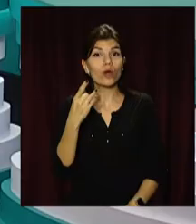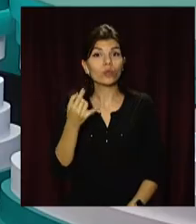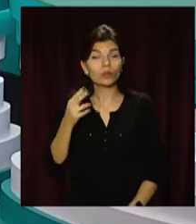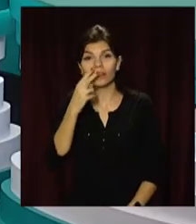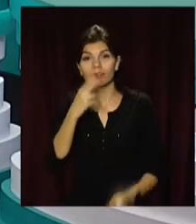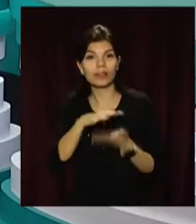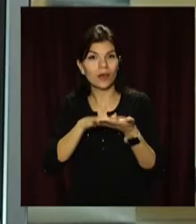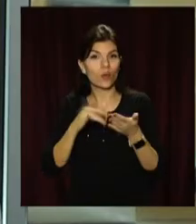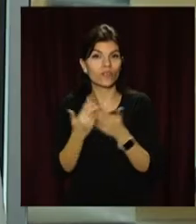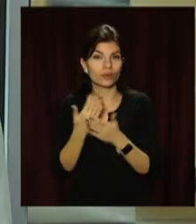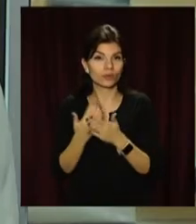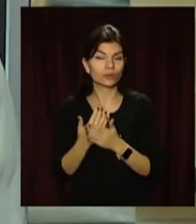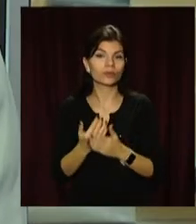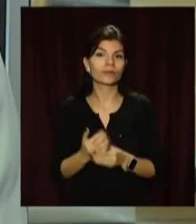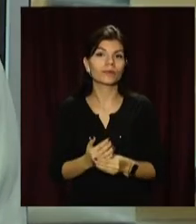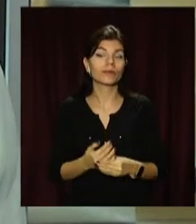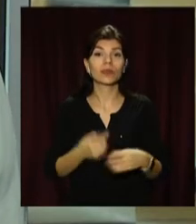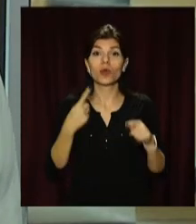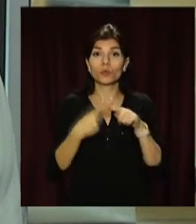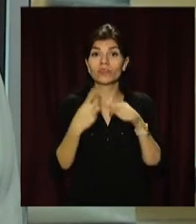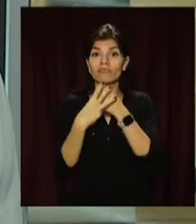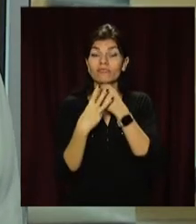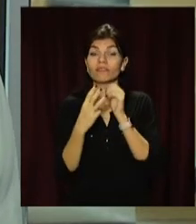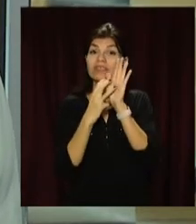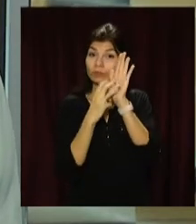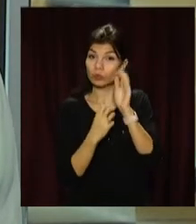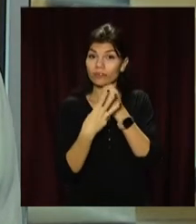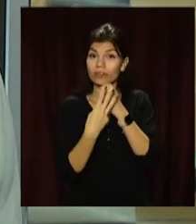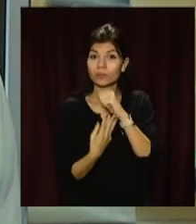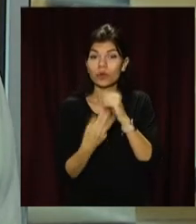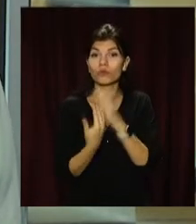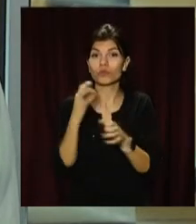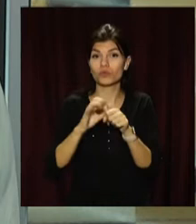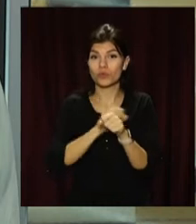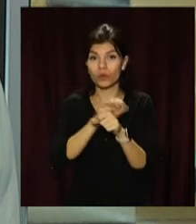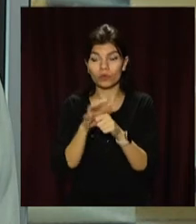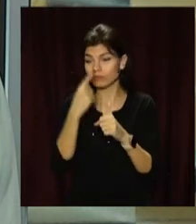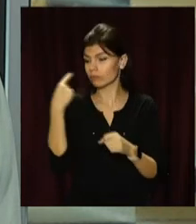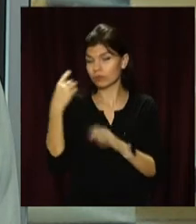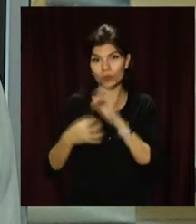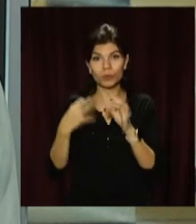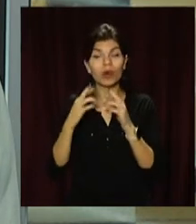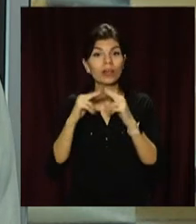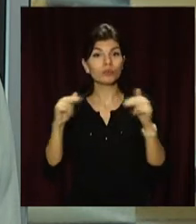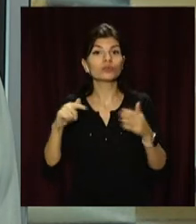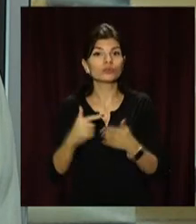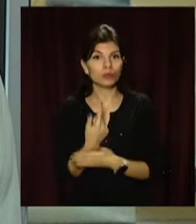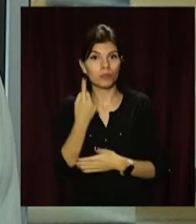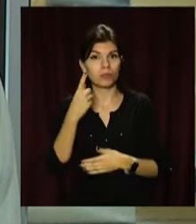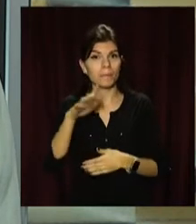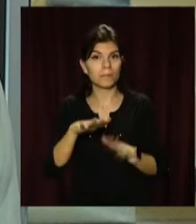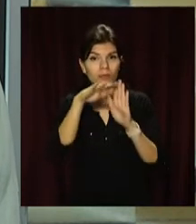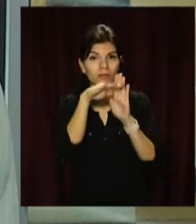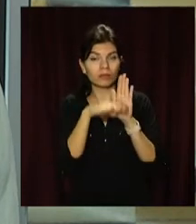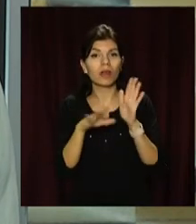дивіться далі у випуску. Плюс 818 нових хворих на коронавірус в області за минулу добу. Дніпро знову посіло першу